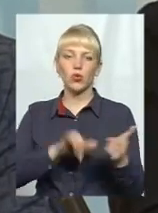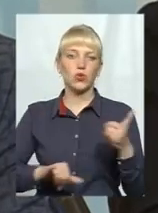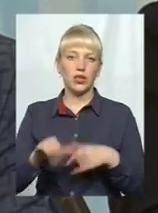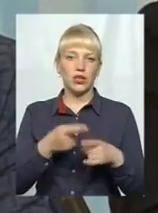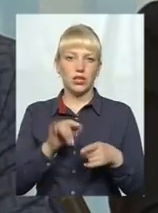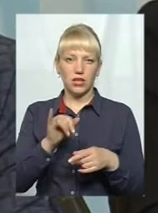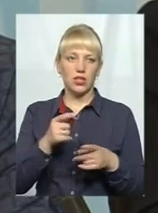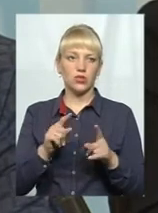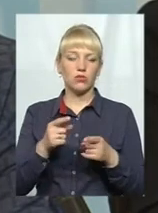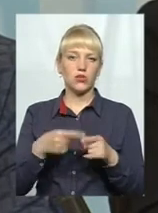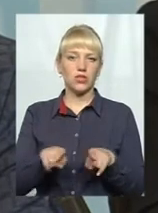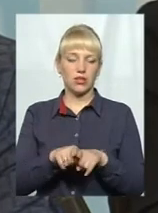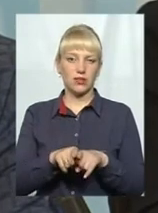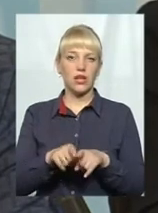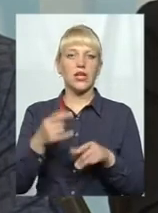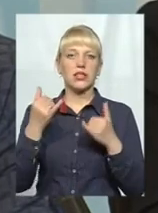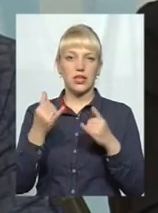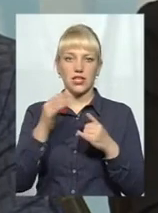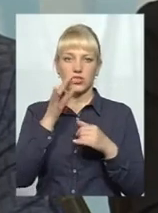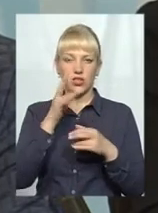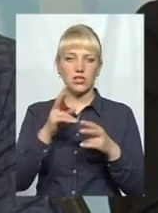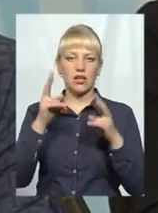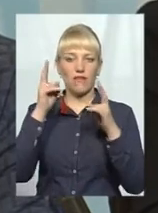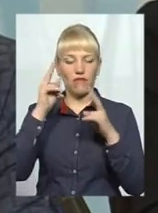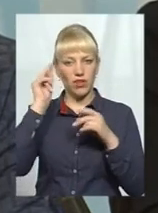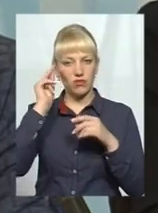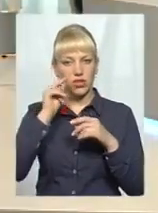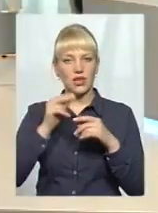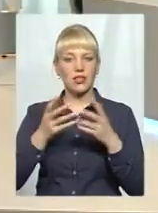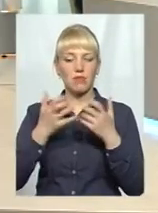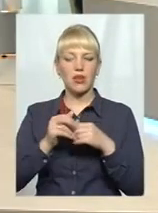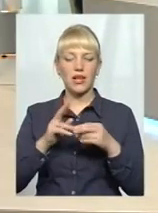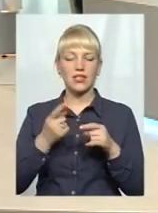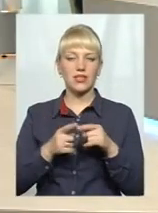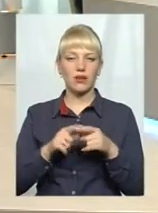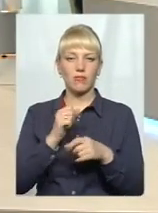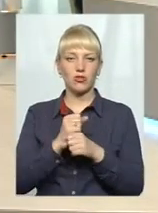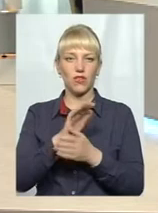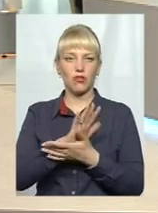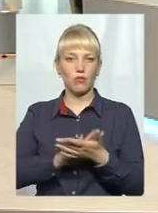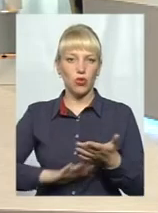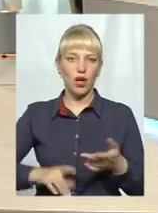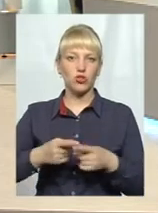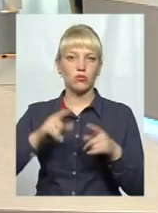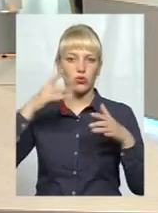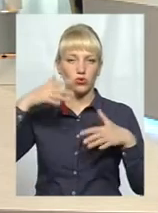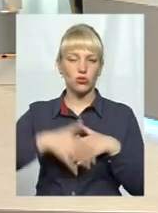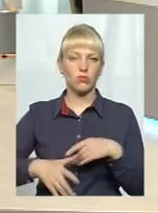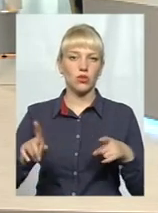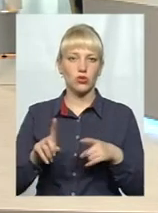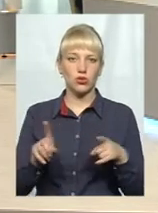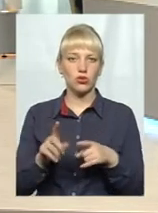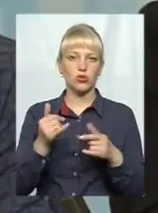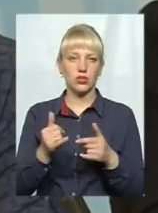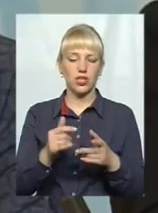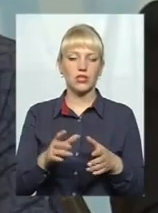не був контрольований. На даний час, звичайно, вивчаються механізми, як ми маємо з ним працювати в подальшому, тому що зрозуміло, що прийти зараз і